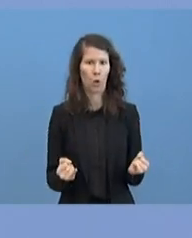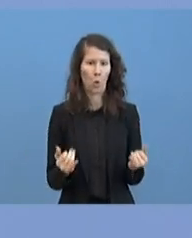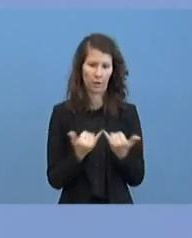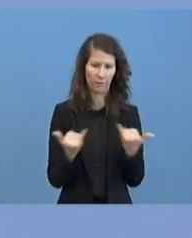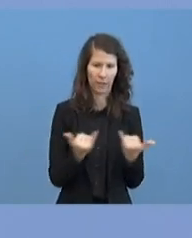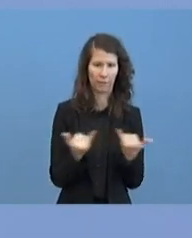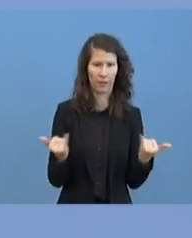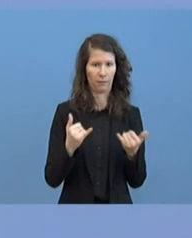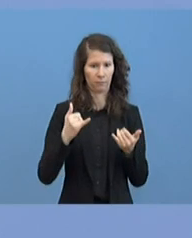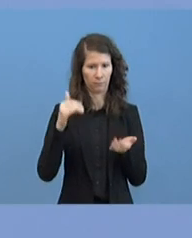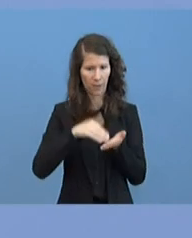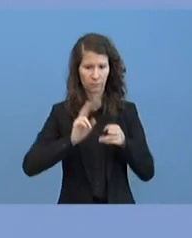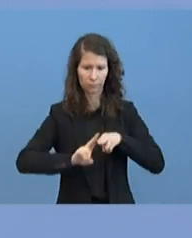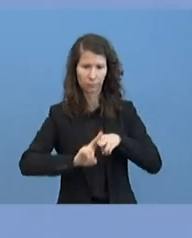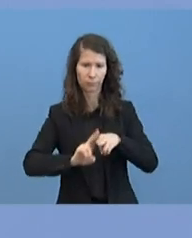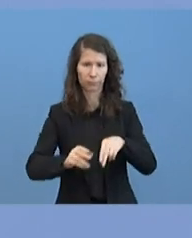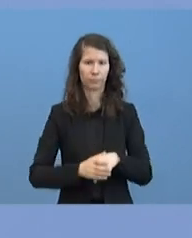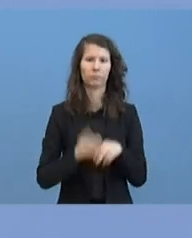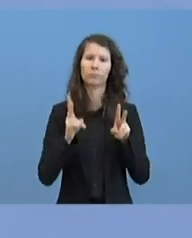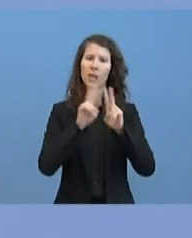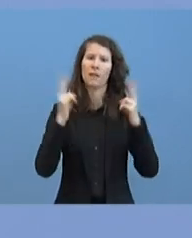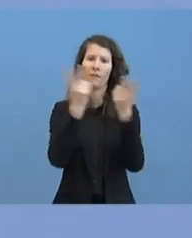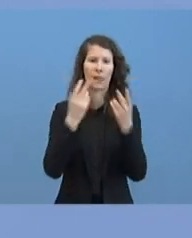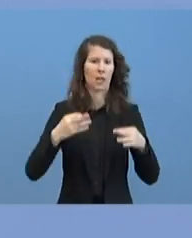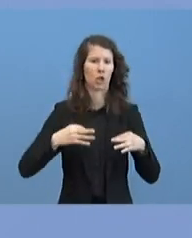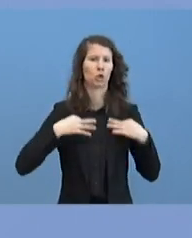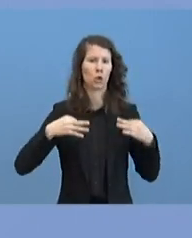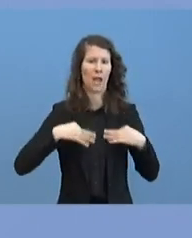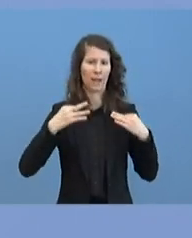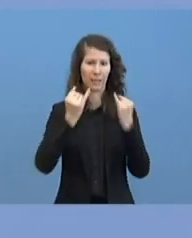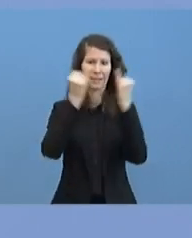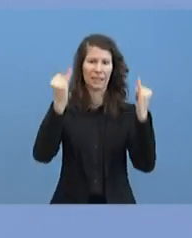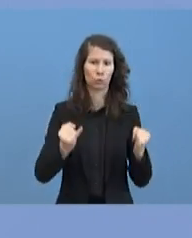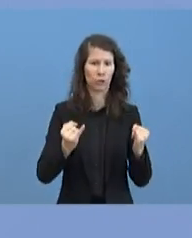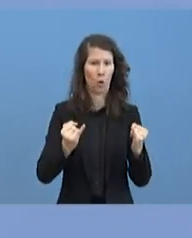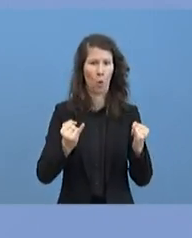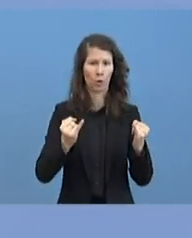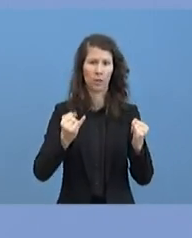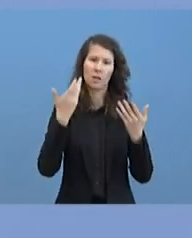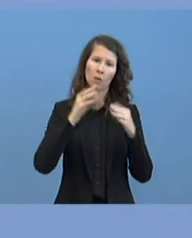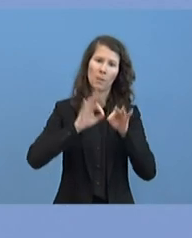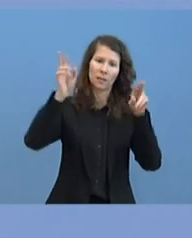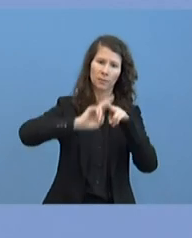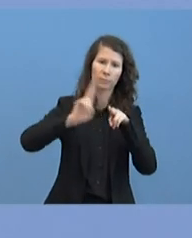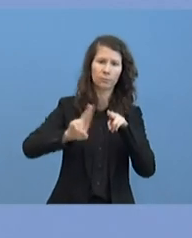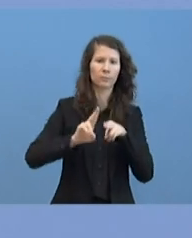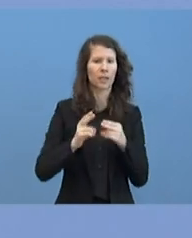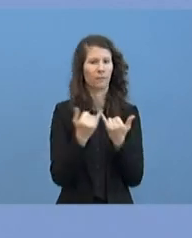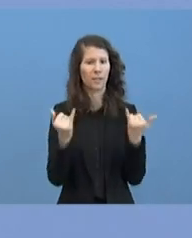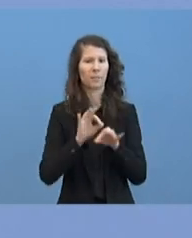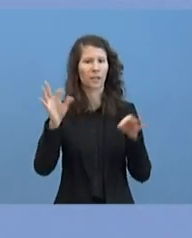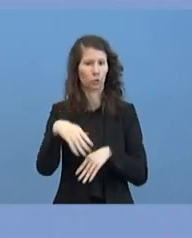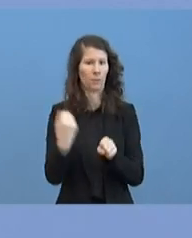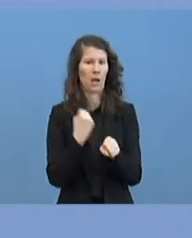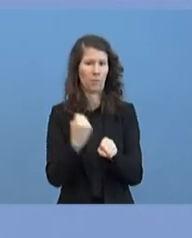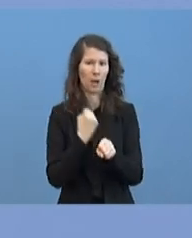Gesundheitsarchitektur weltweit noch stärken kann, welche konkreten Formen der Zusammenarbeit es gibt. An dieser Stelle